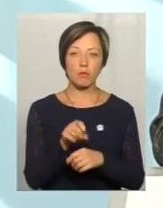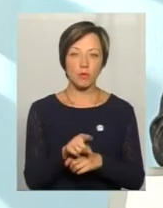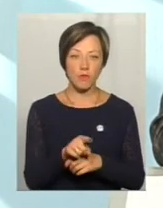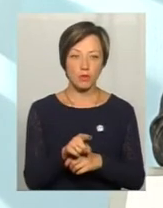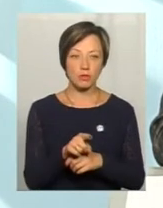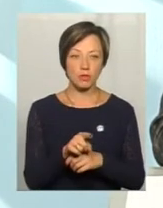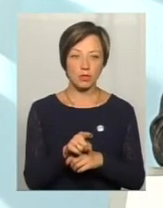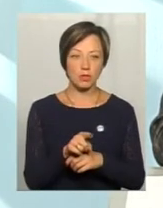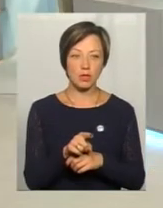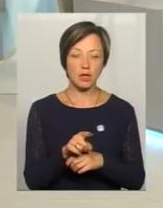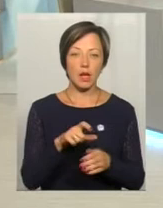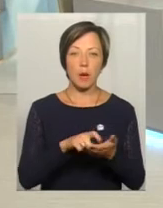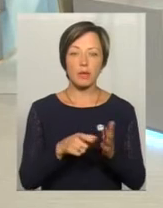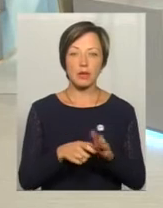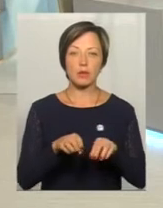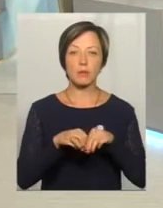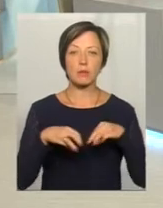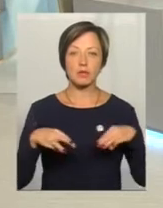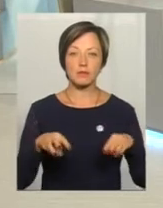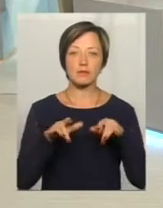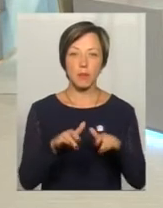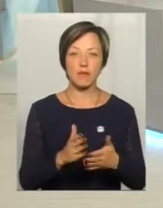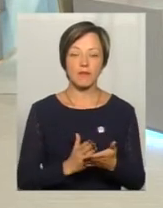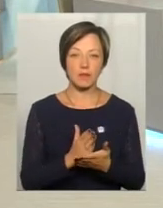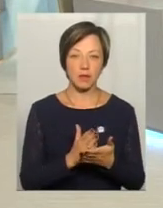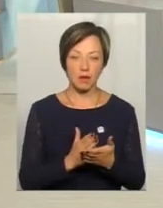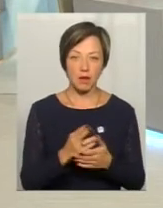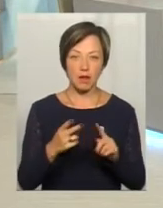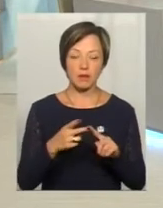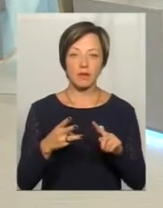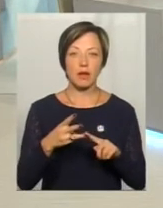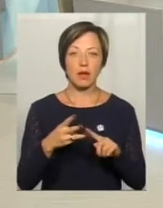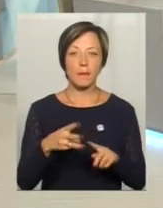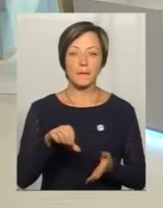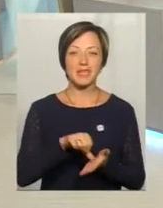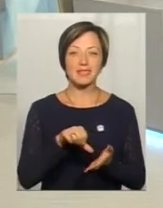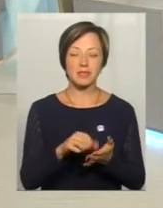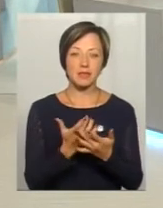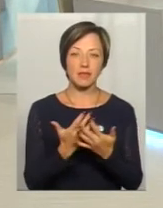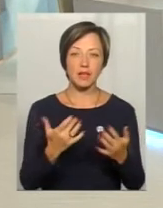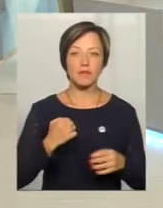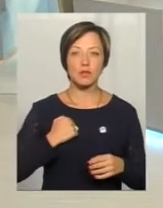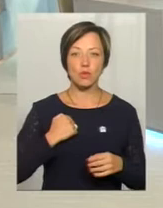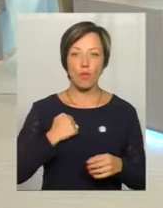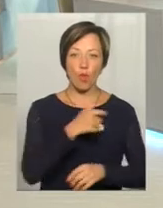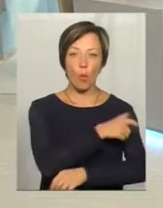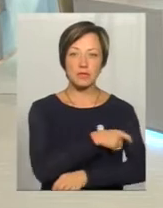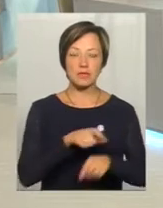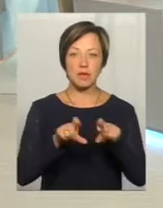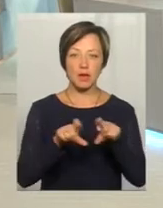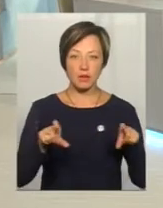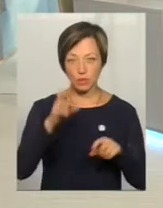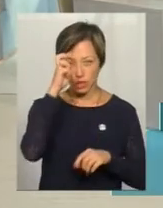кабінет у міністрів у справах ветеранів, це представники військового комісаріату,